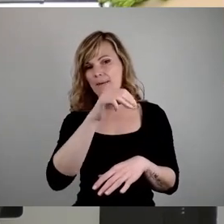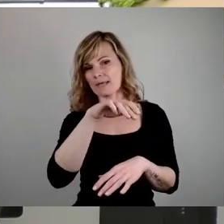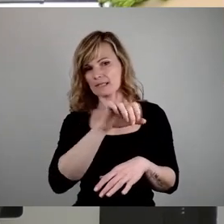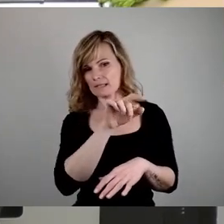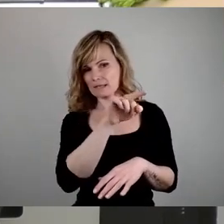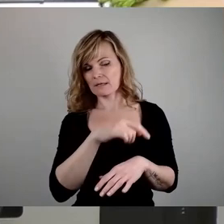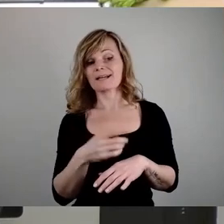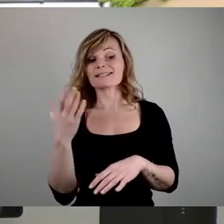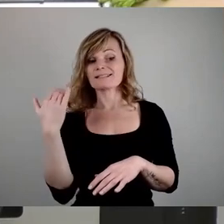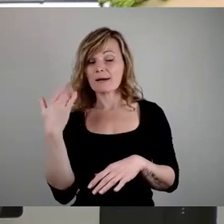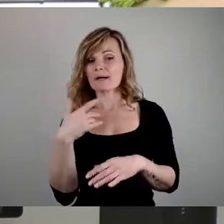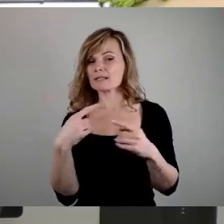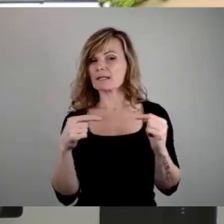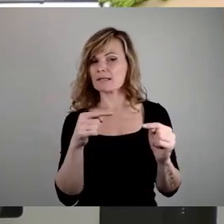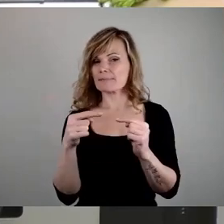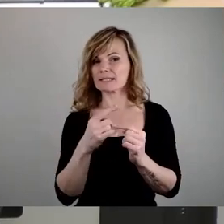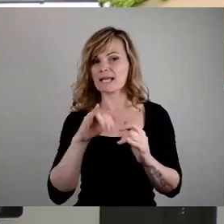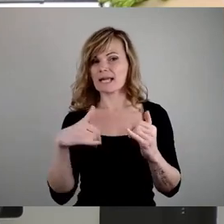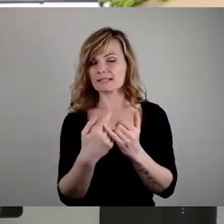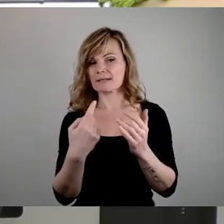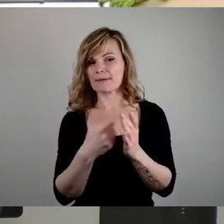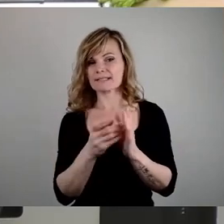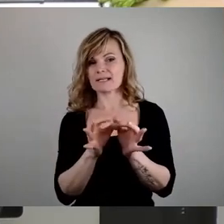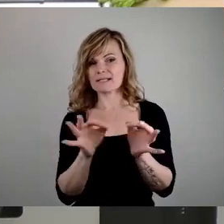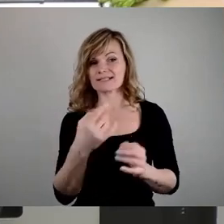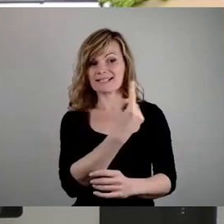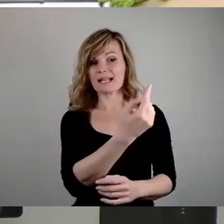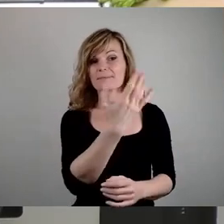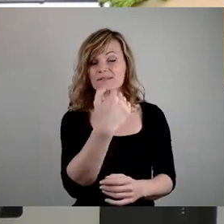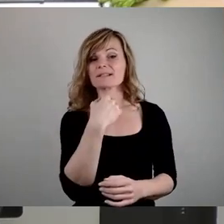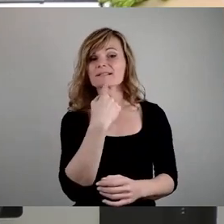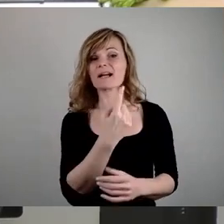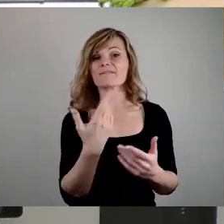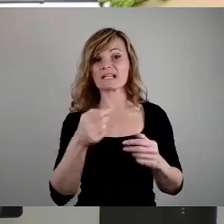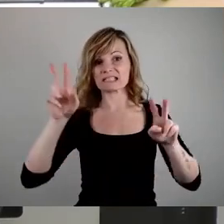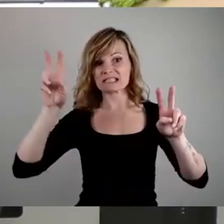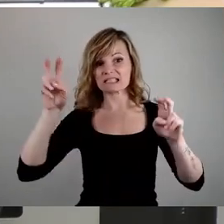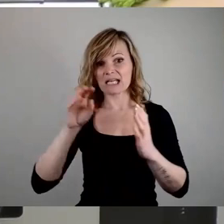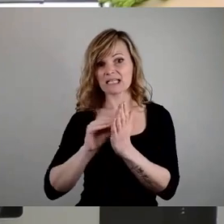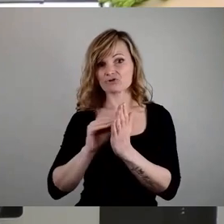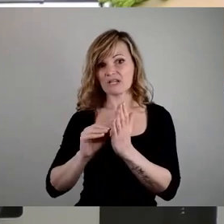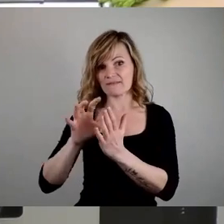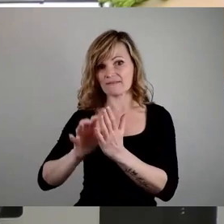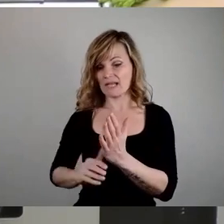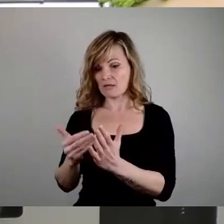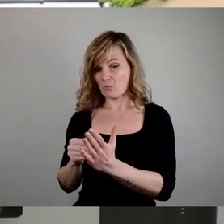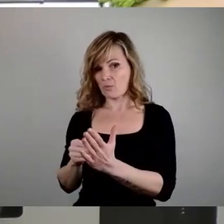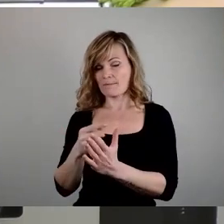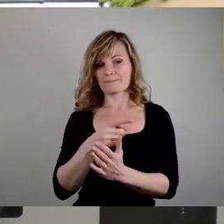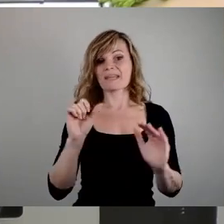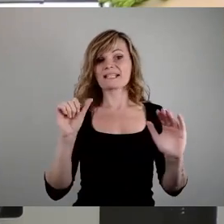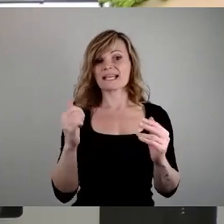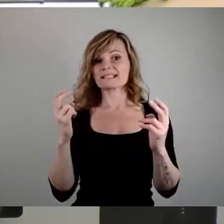in der damaligen Debatte zur Elternbeitragssatzung wie folgt äußerte. Ich zitiere hier aus der Niederschrift dann der sechsten Sitzung des